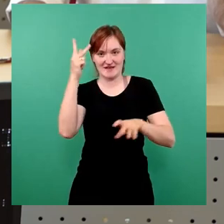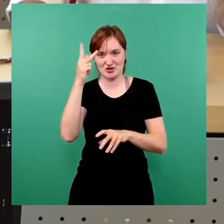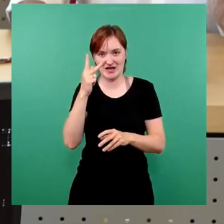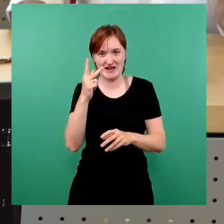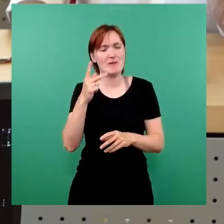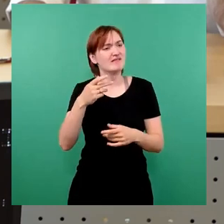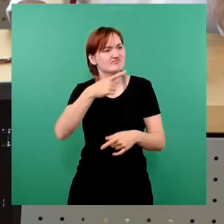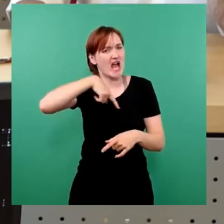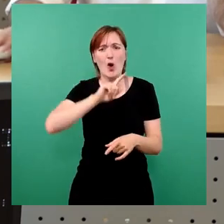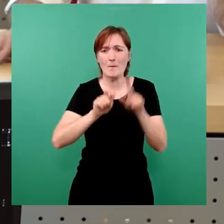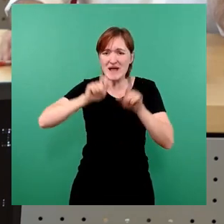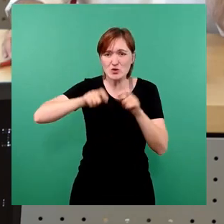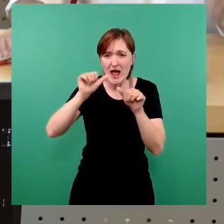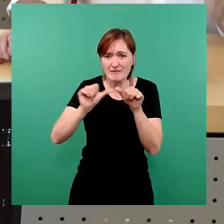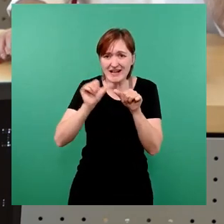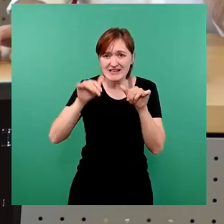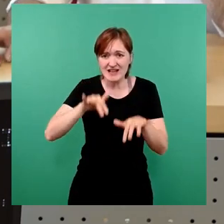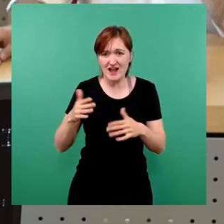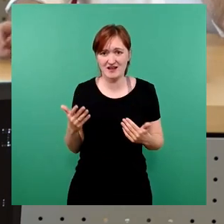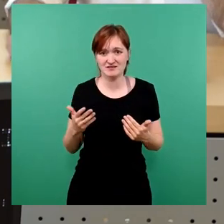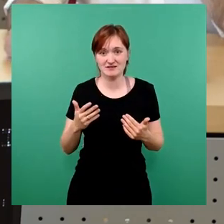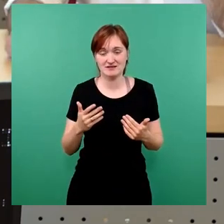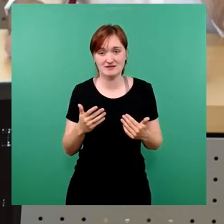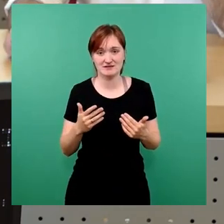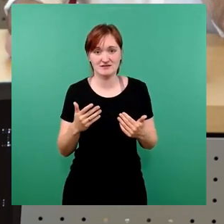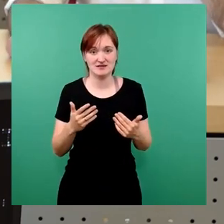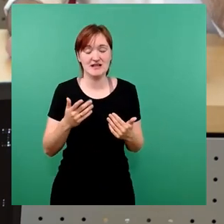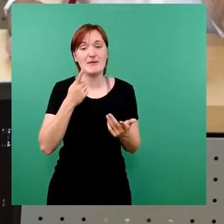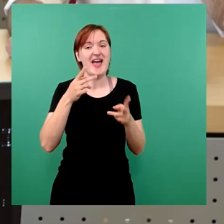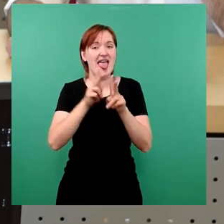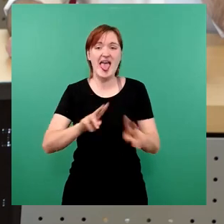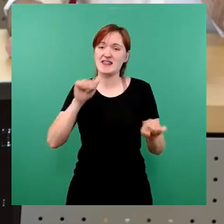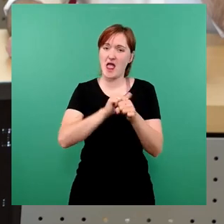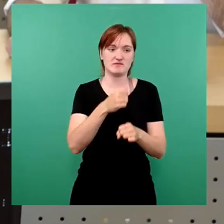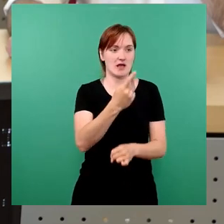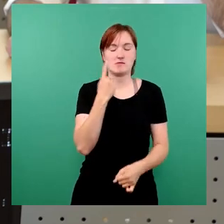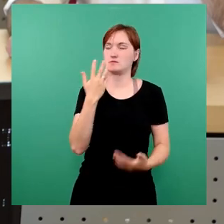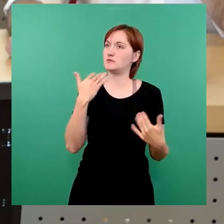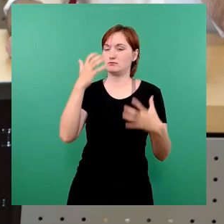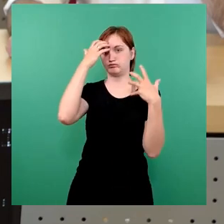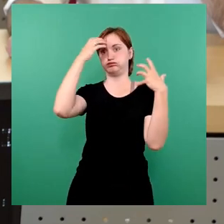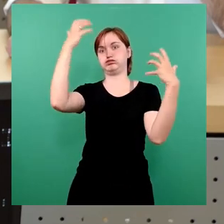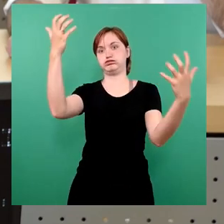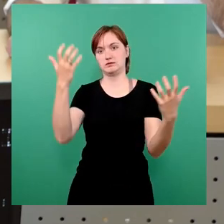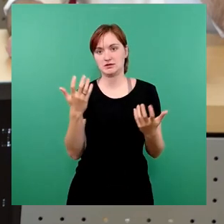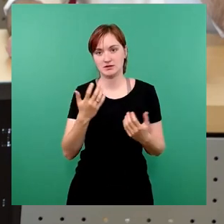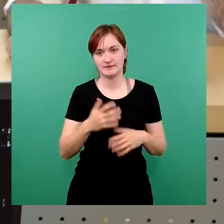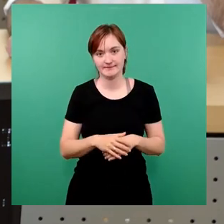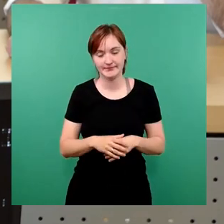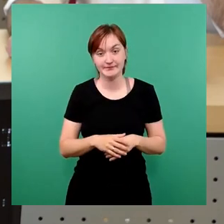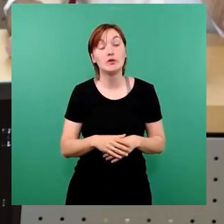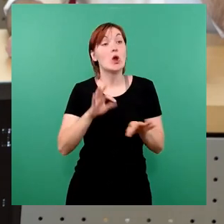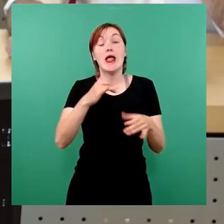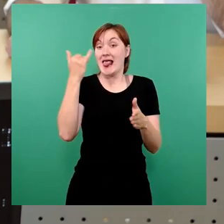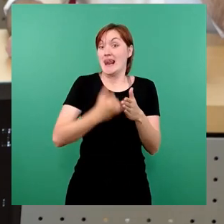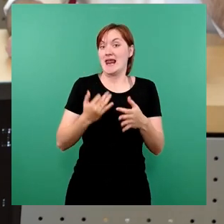schwer ist. Aber ehrenamtlich mutet sich das natürlich am Ende keiner zu. Ich will nur trotzdem einen letzten Satz sagen,